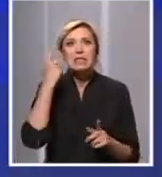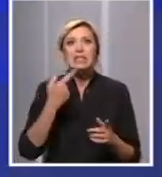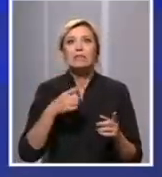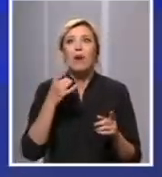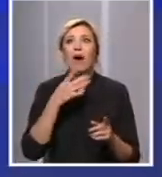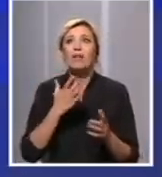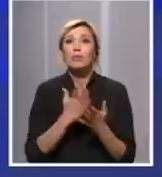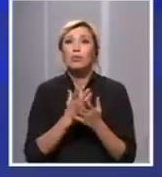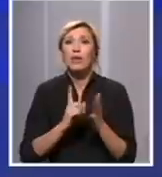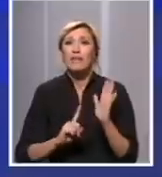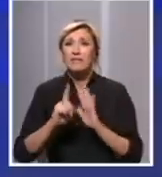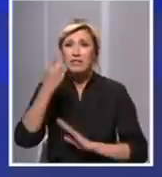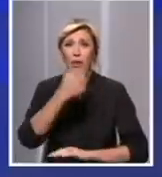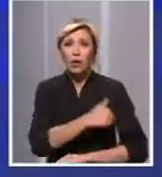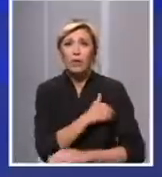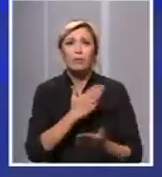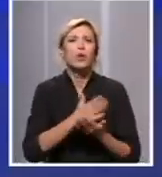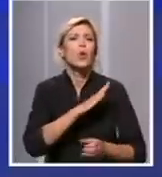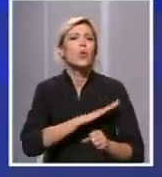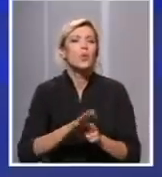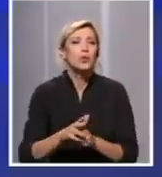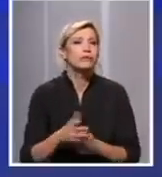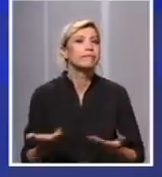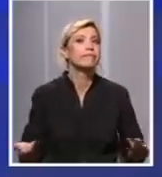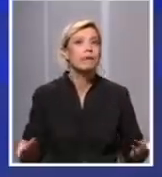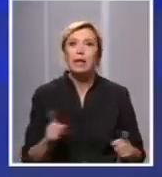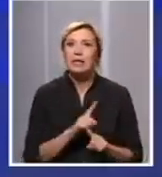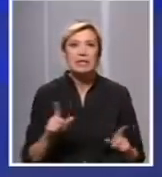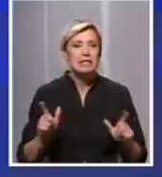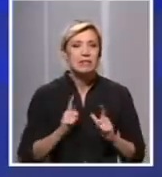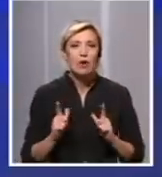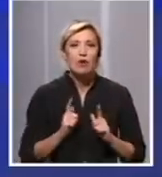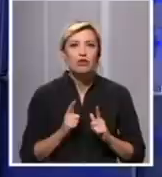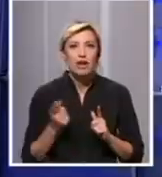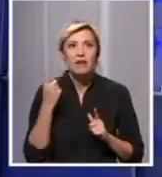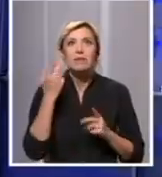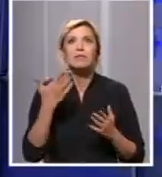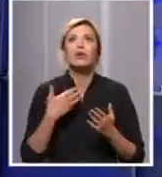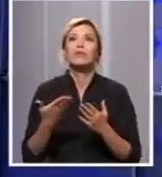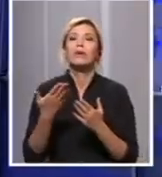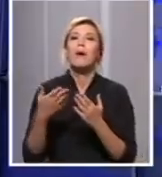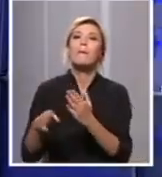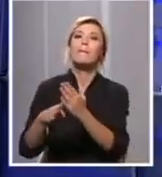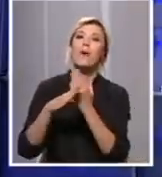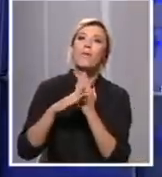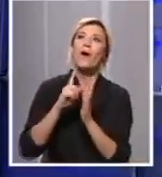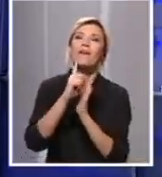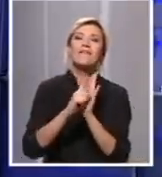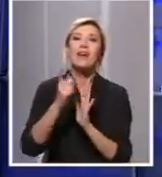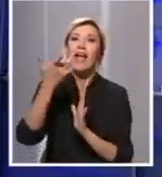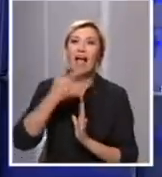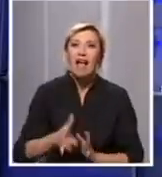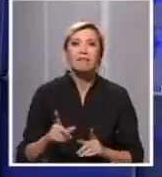temperature da unište. Znači, to da nam vremenski uslovi sami po sebi učine da nestane virus,